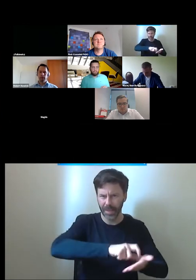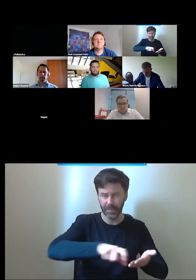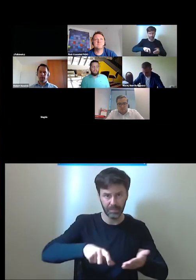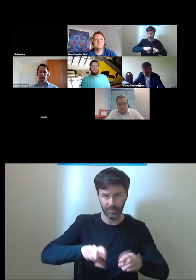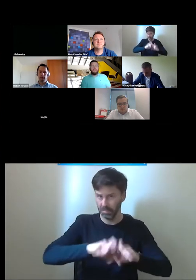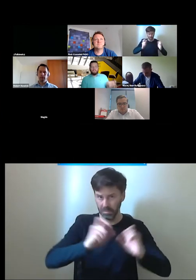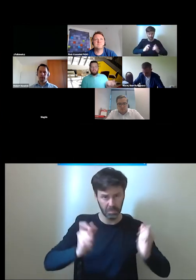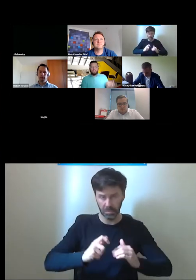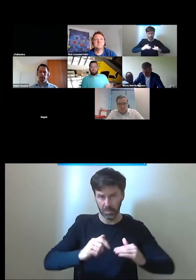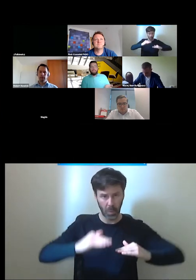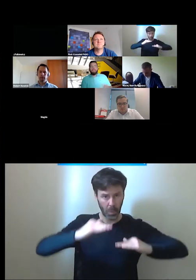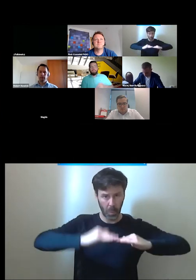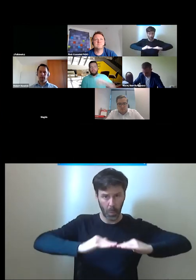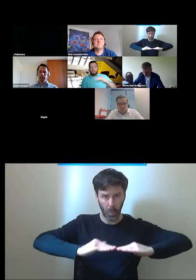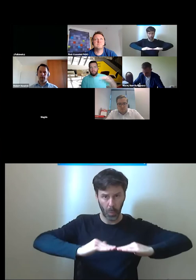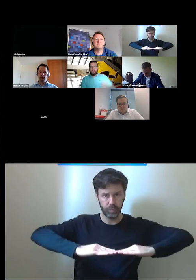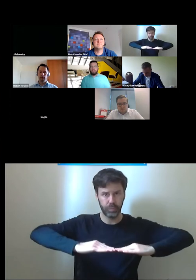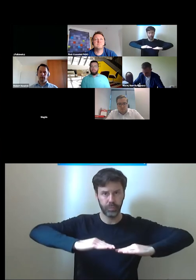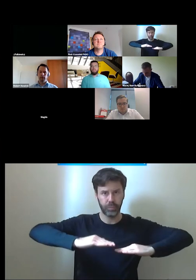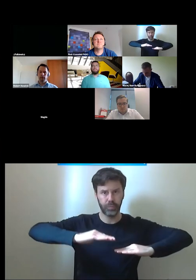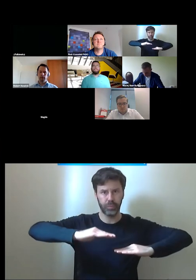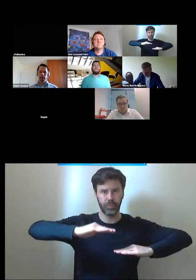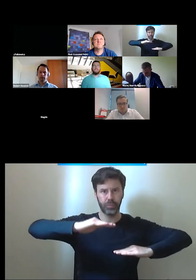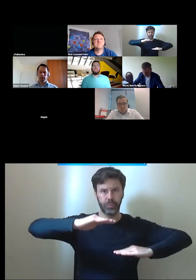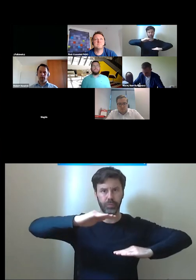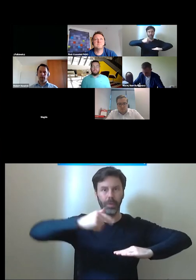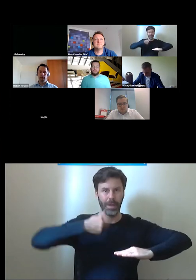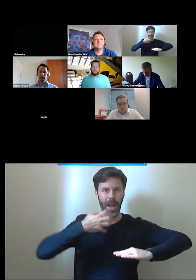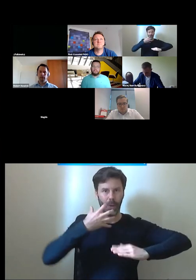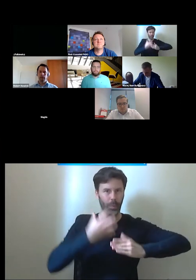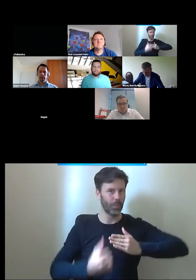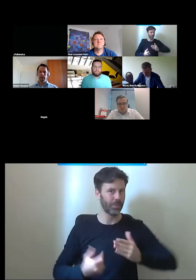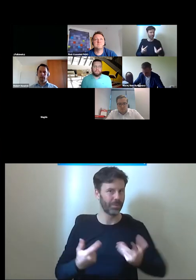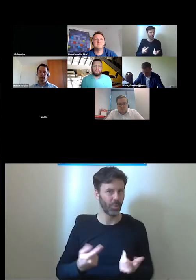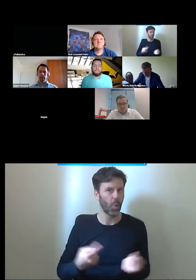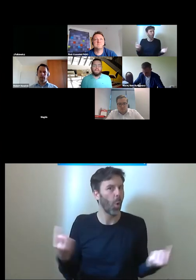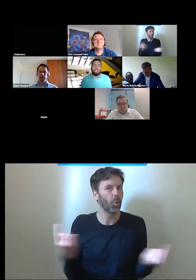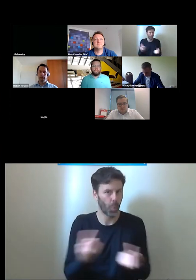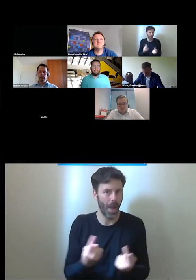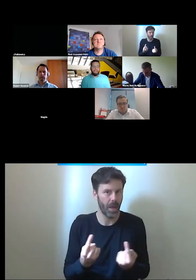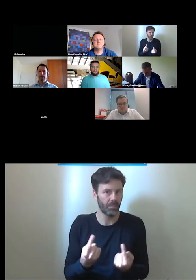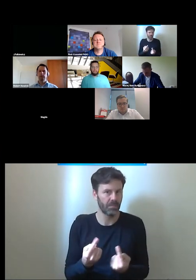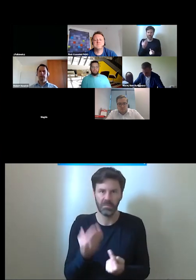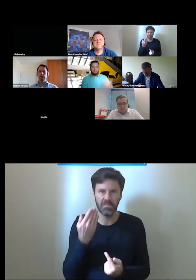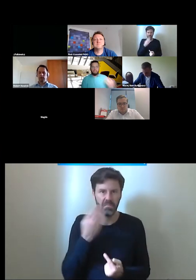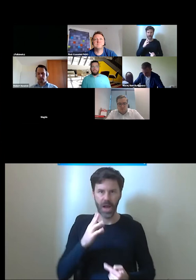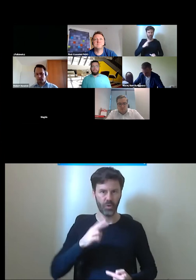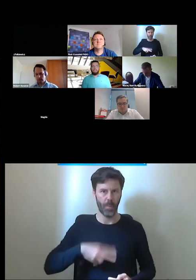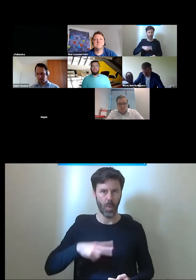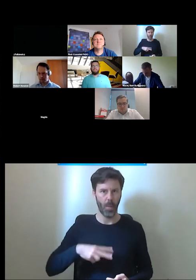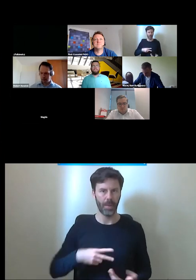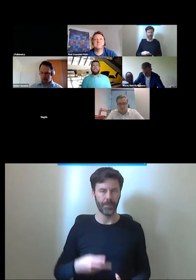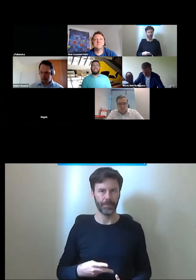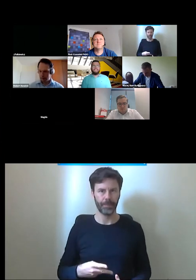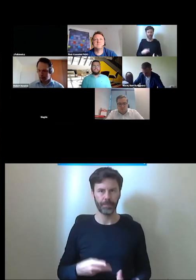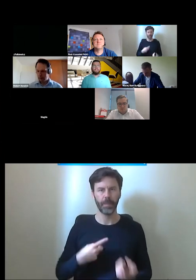nałożona, wysuwa się platforma, ja mogę z niej skorzystać, jest to naprawdę super rozwiązanie i myślę tutaj bardziej